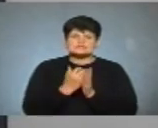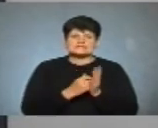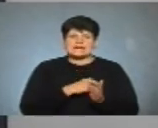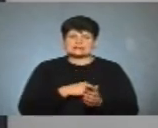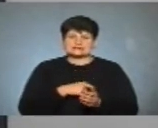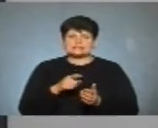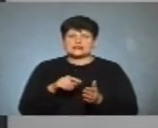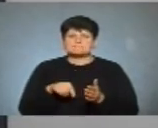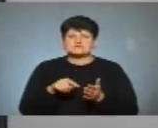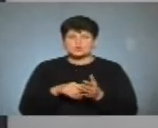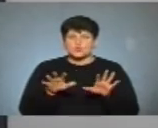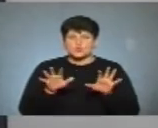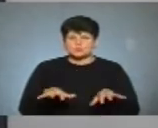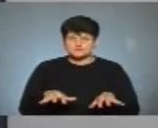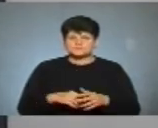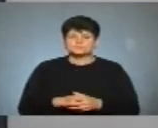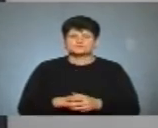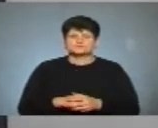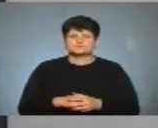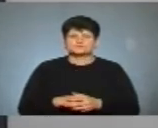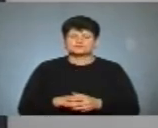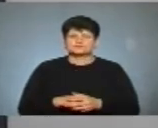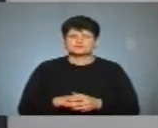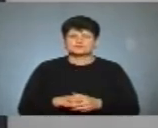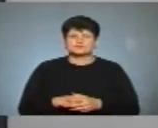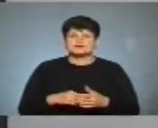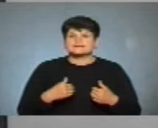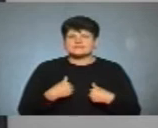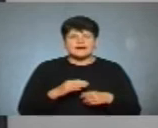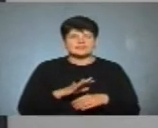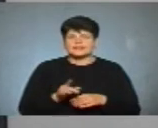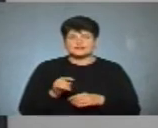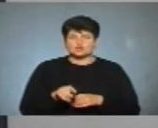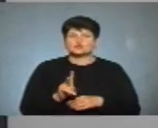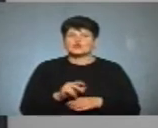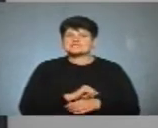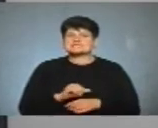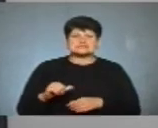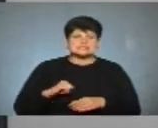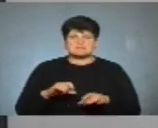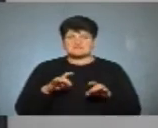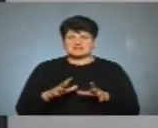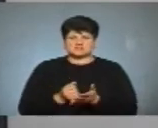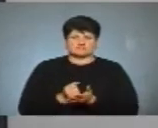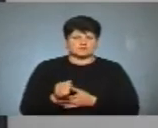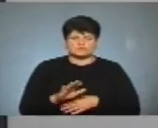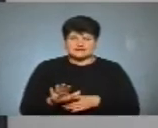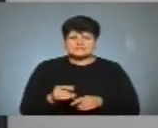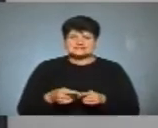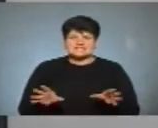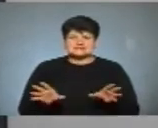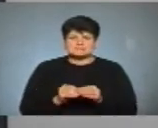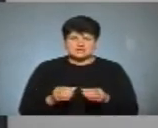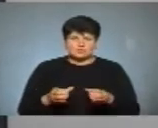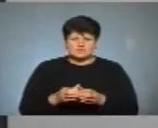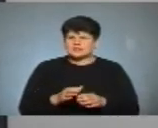посаду міського голови. Я не той, хто сам вирішив балотуватися. Це рішення спільне командою.